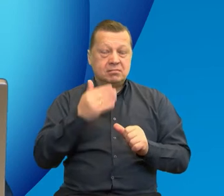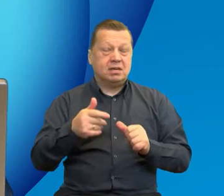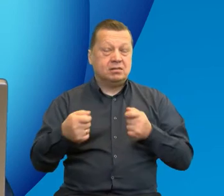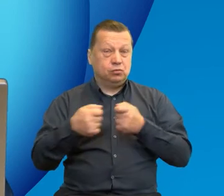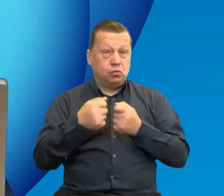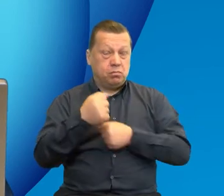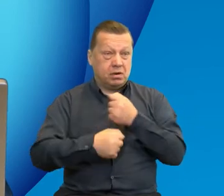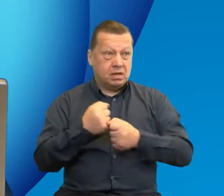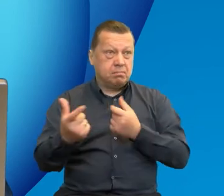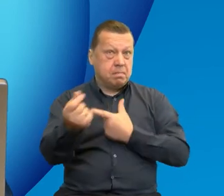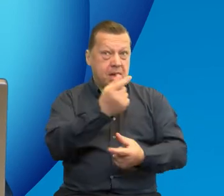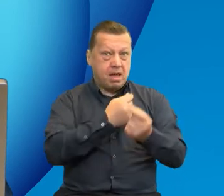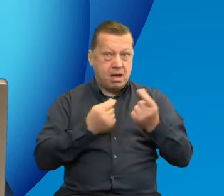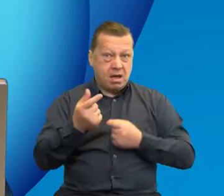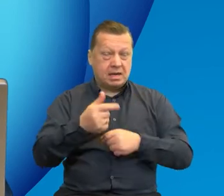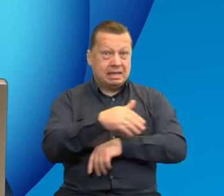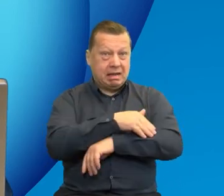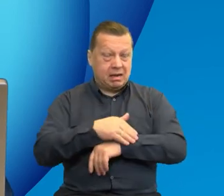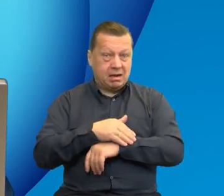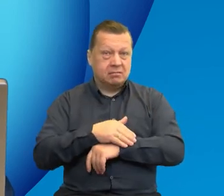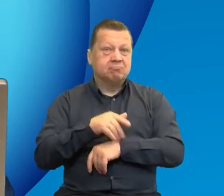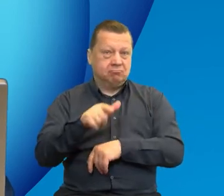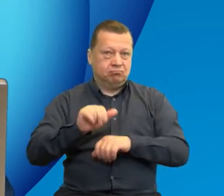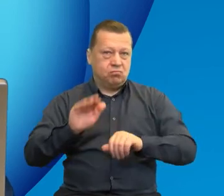współpracy z partnerami z drugiej strony granicy.